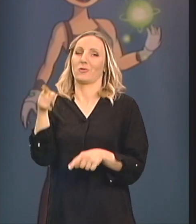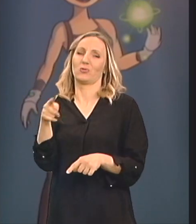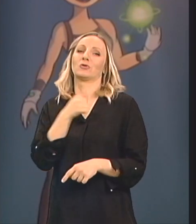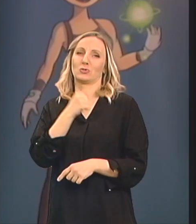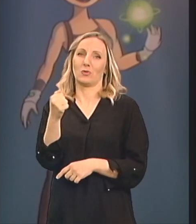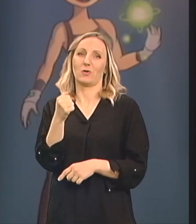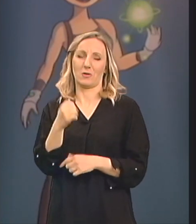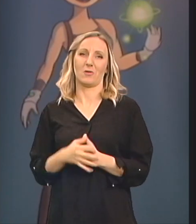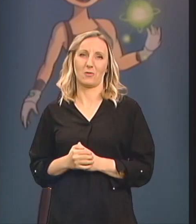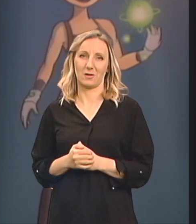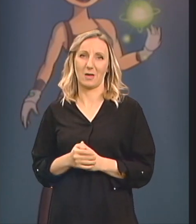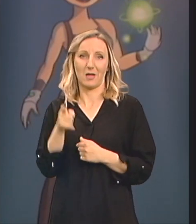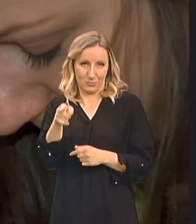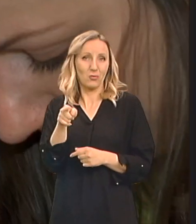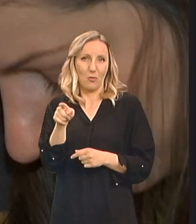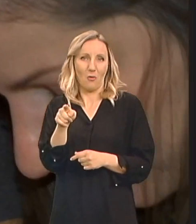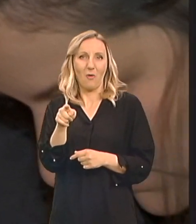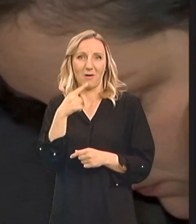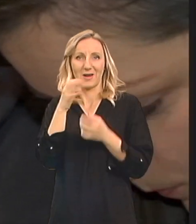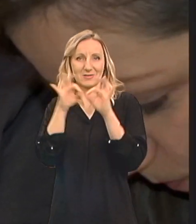ta konstrukcija Heroji po šiframa